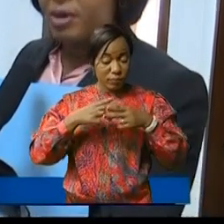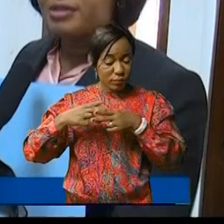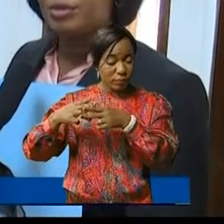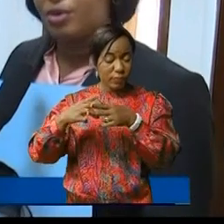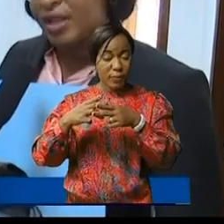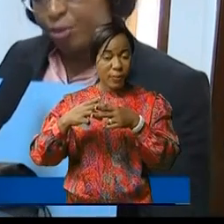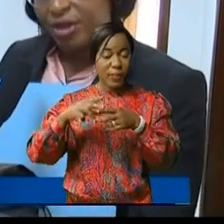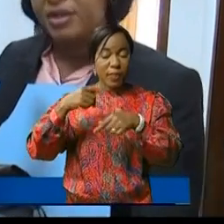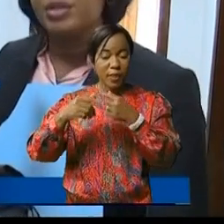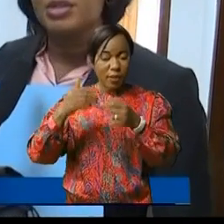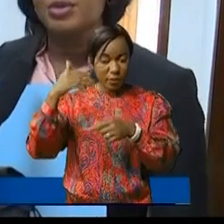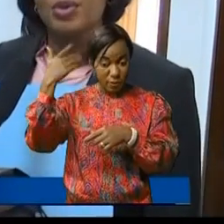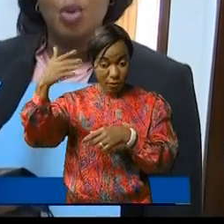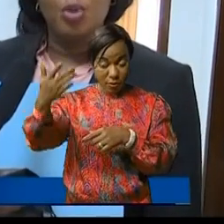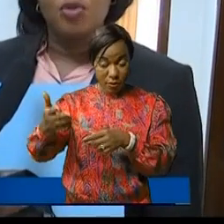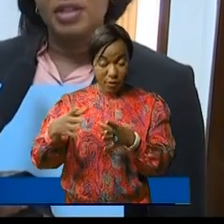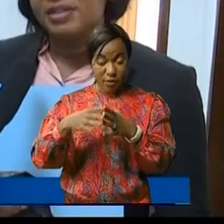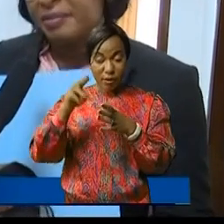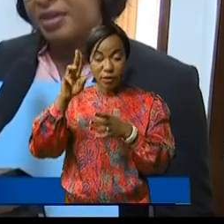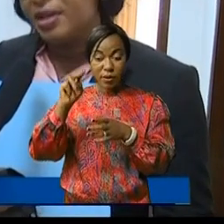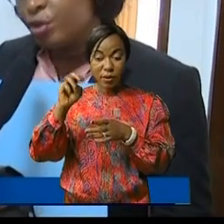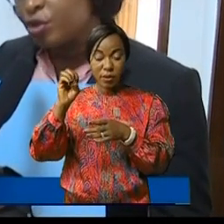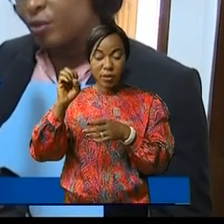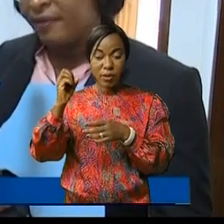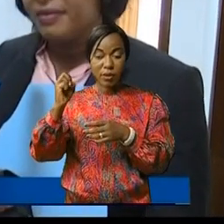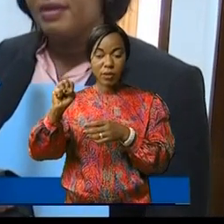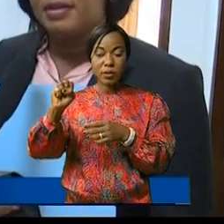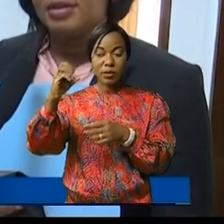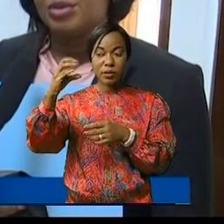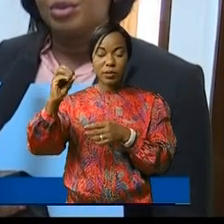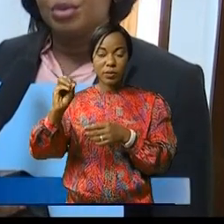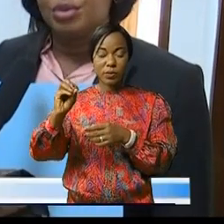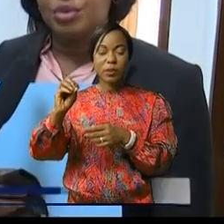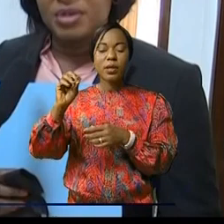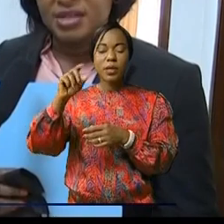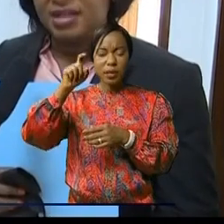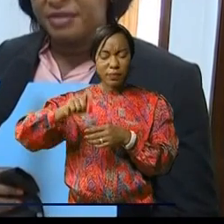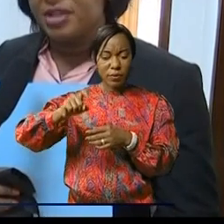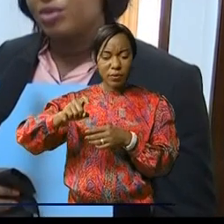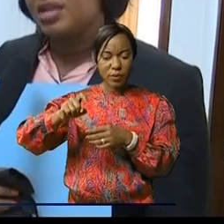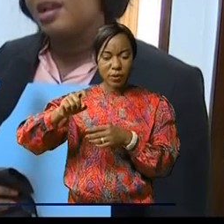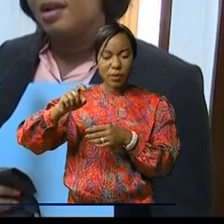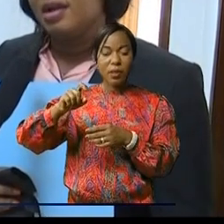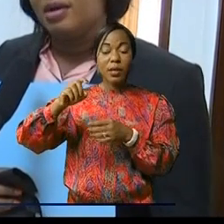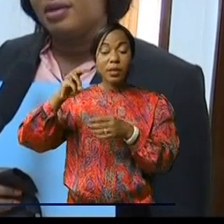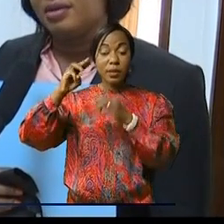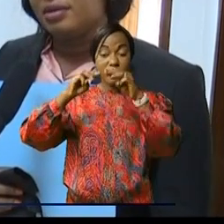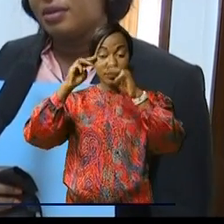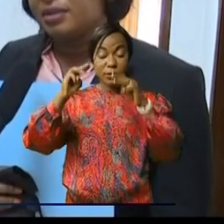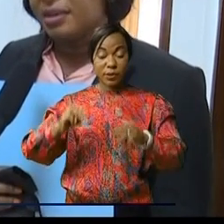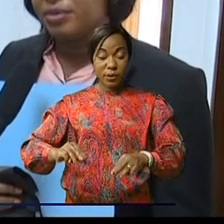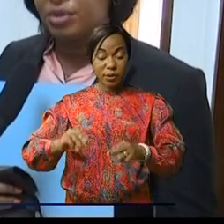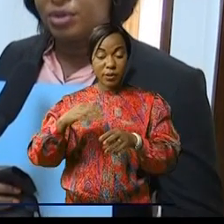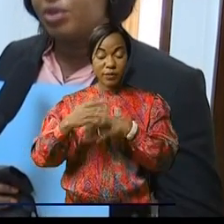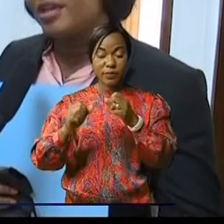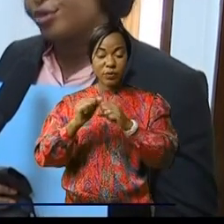collaboration, en appui avec l'UNESCO pour pouvoir déterminer le besoin du ministère des Affaires sociales en